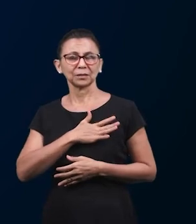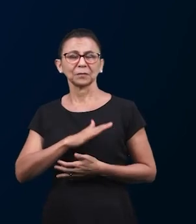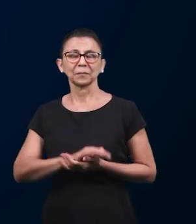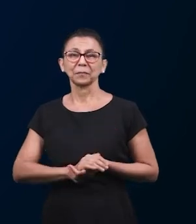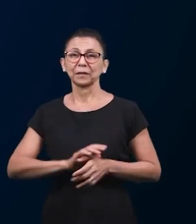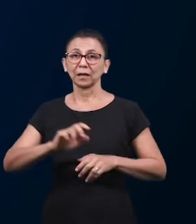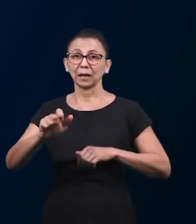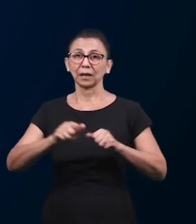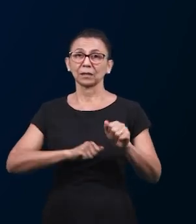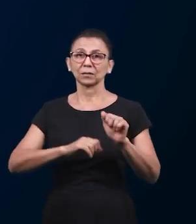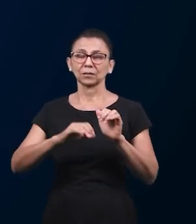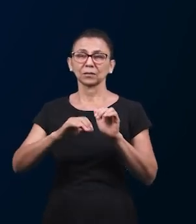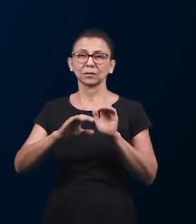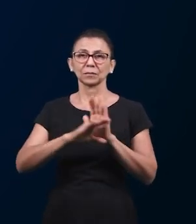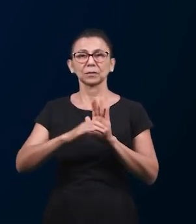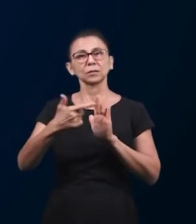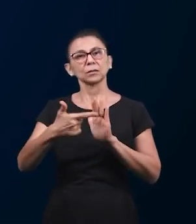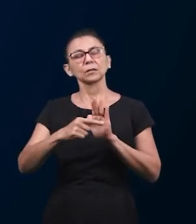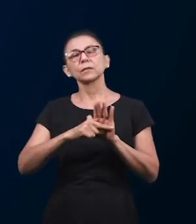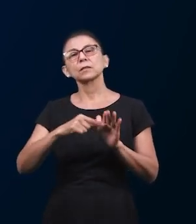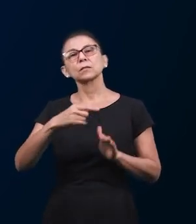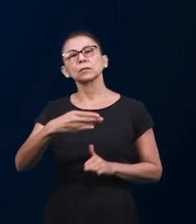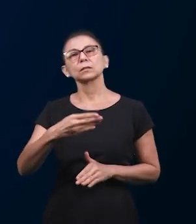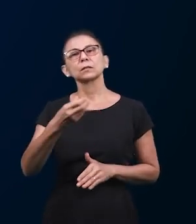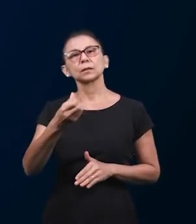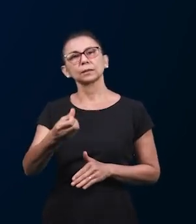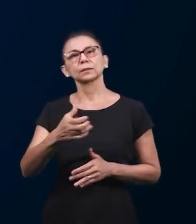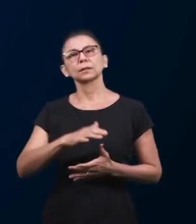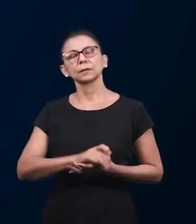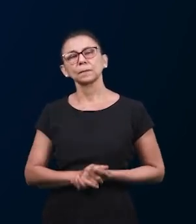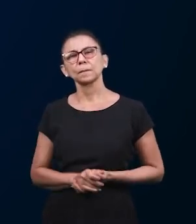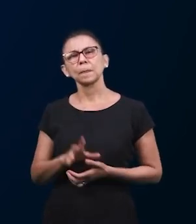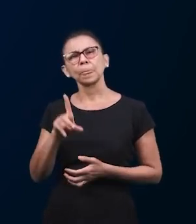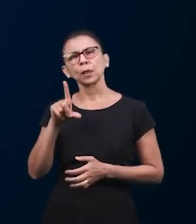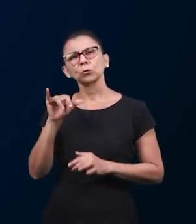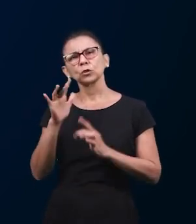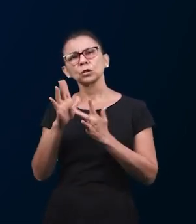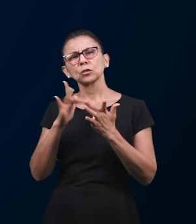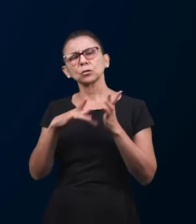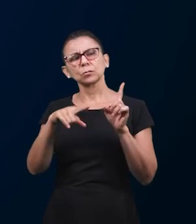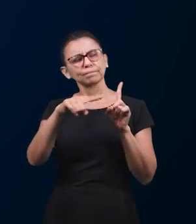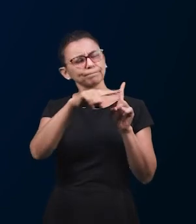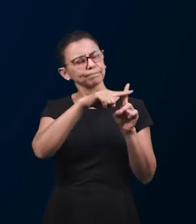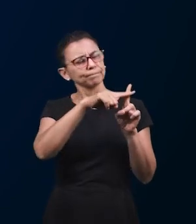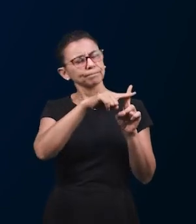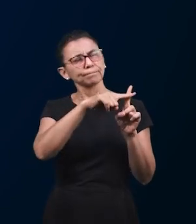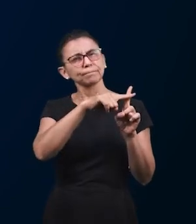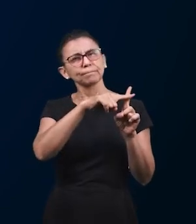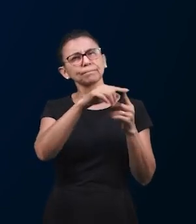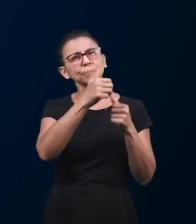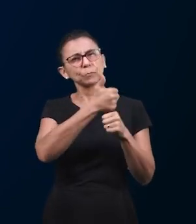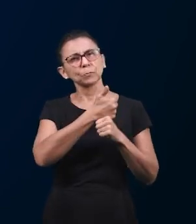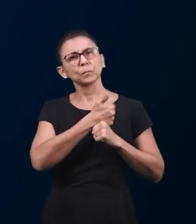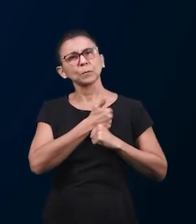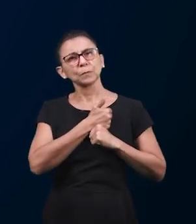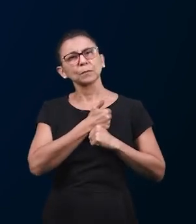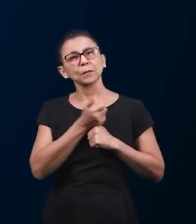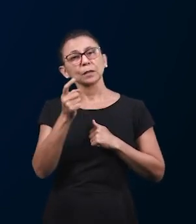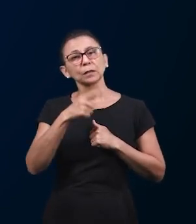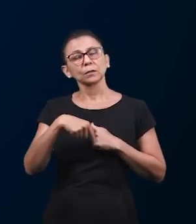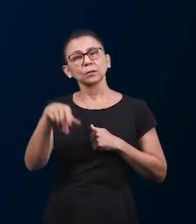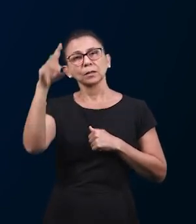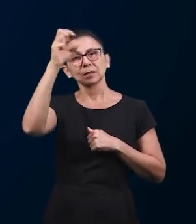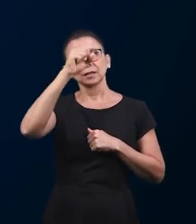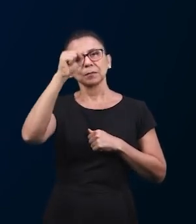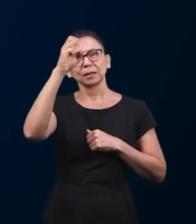Божие в книге Деянии 2.46 Господь Господь Иисус зашел на крест Голгоф и умер за нас